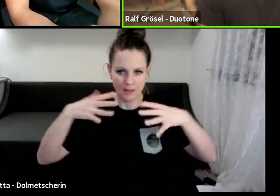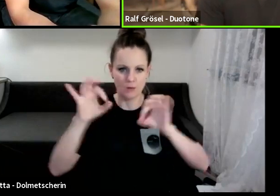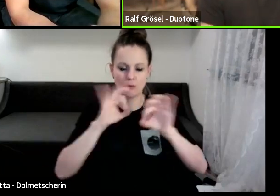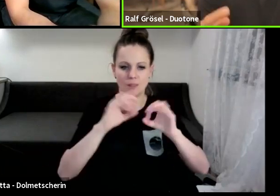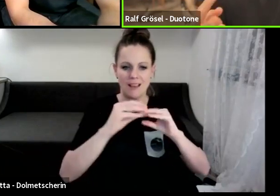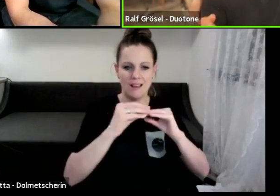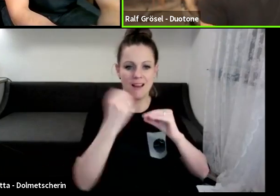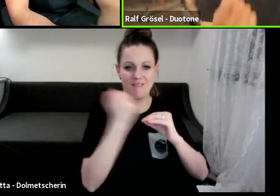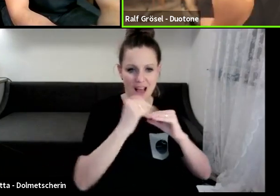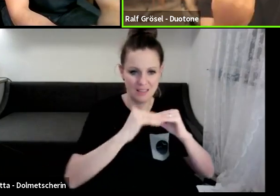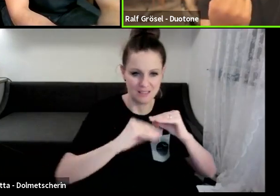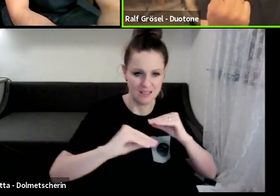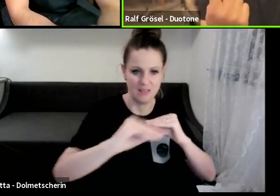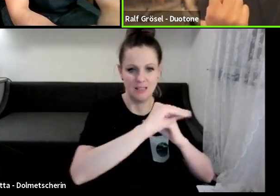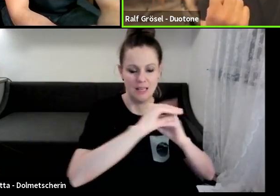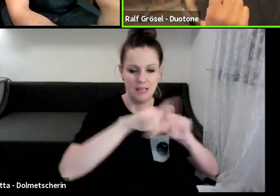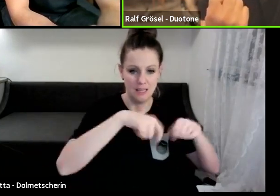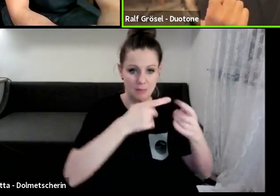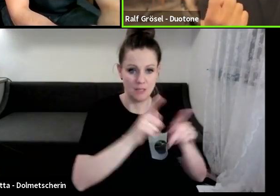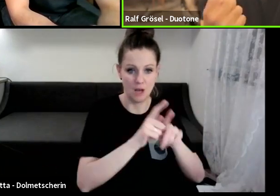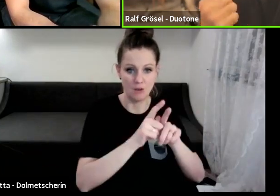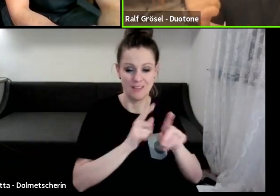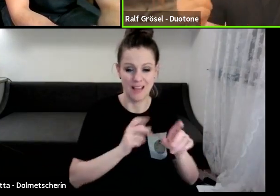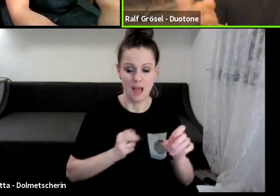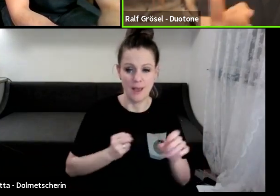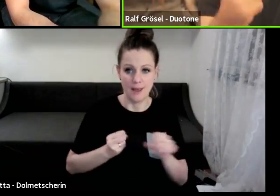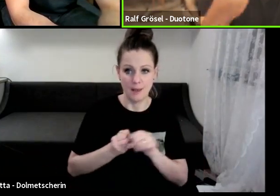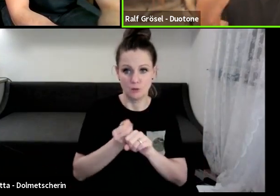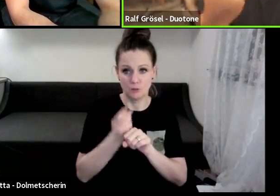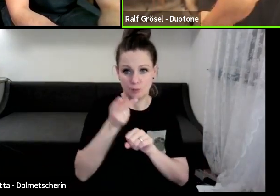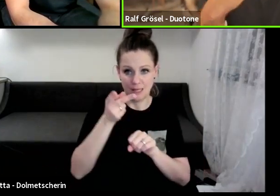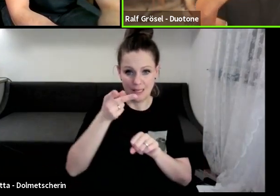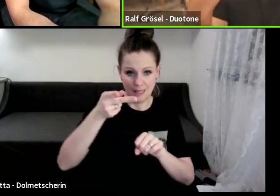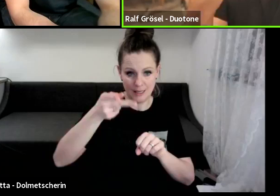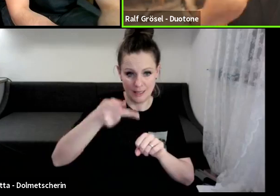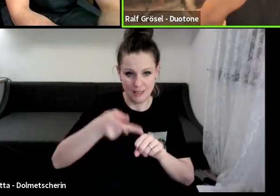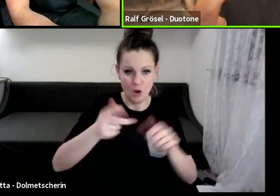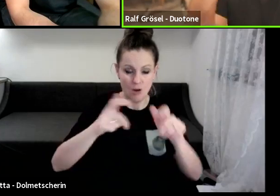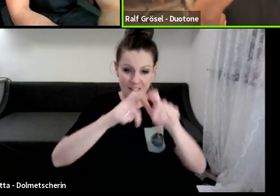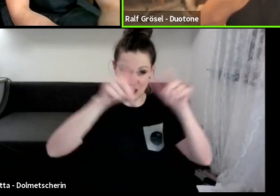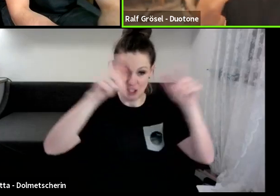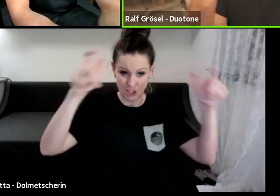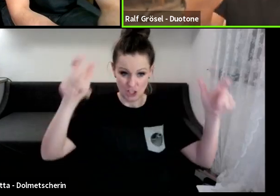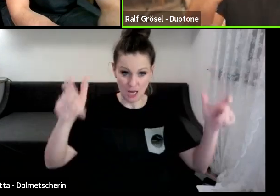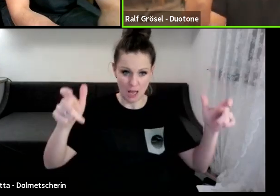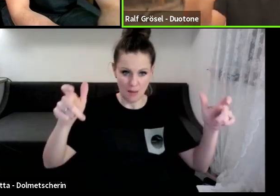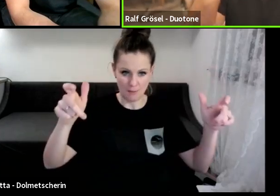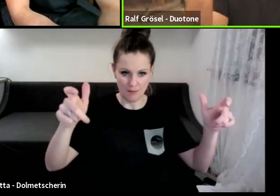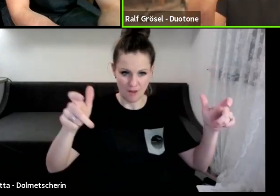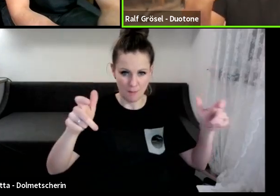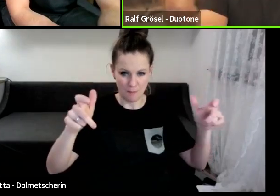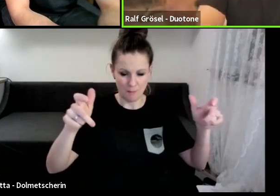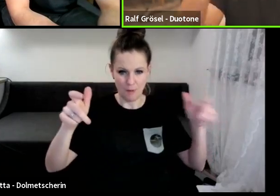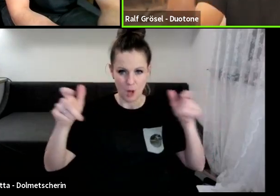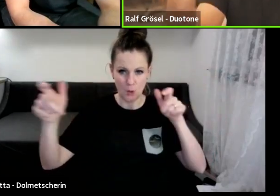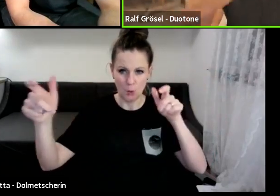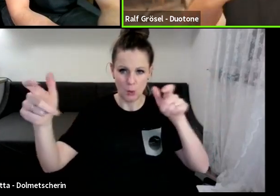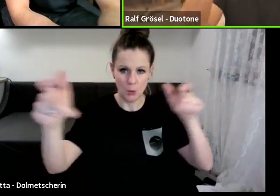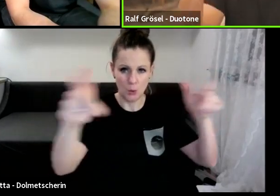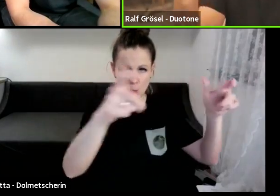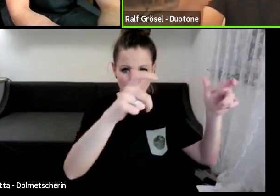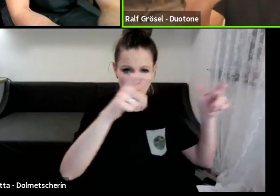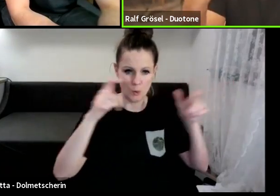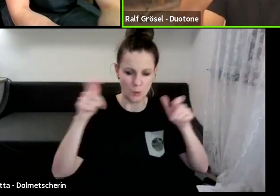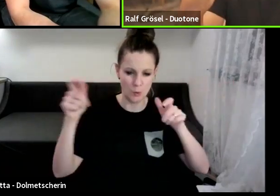sind. Und dann springe ich in diese Thermikglase rein. Und wenn ich einen Schirm habe, mit dem ich quasi in dieser Blase rotieren kann, das ist dieses